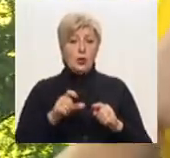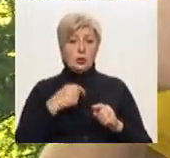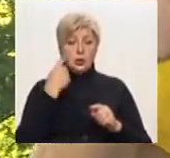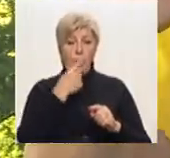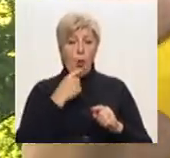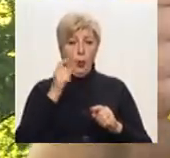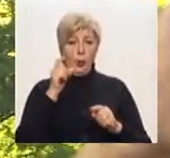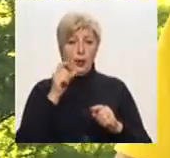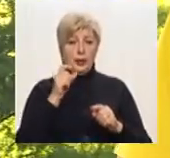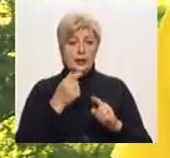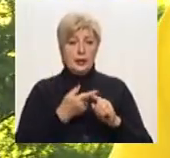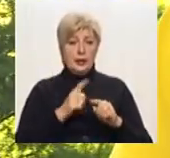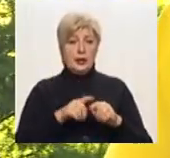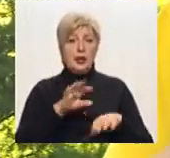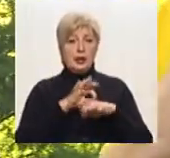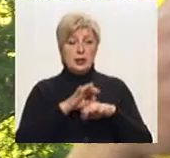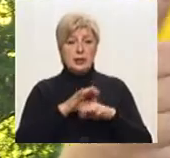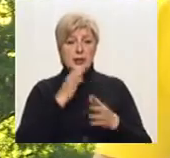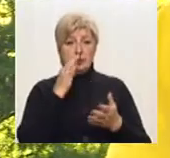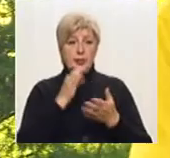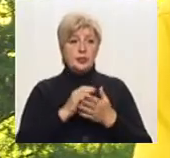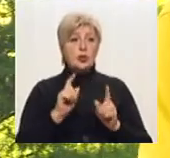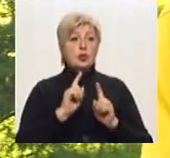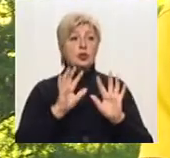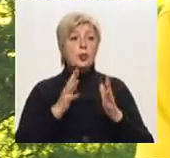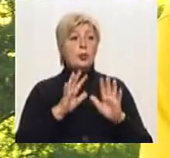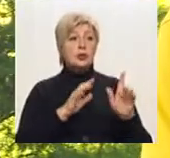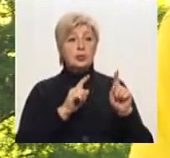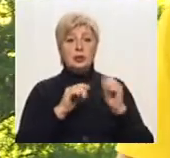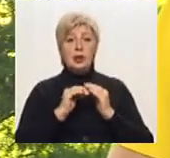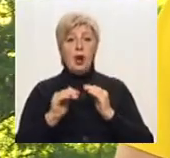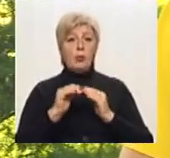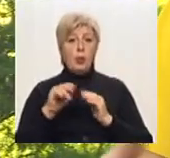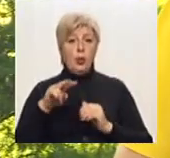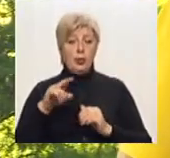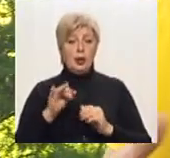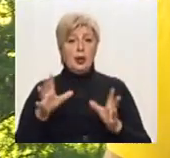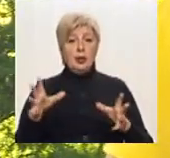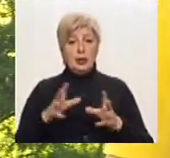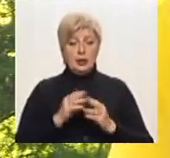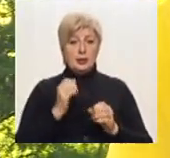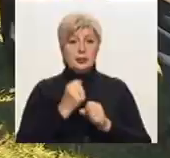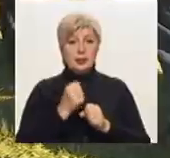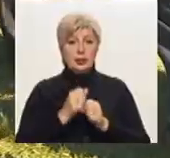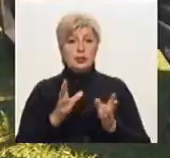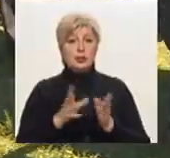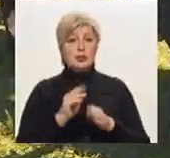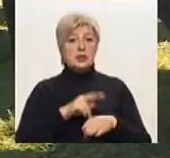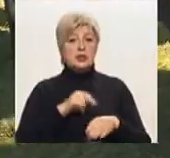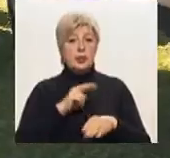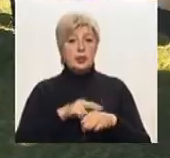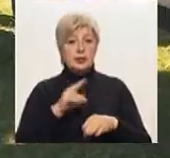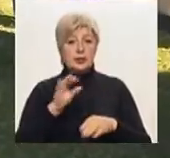десе відповідальність, як і керівник за те, що робиться на полі. Ну ось, вже разом ви там працюєте з поліцією. Після